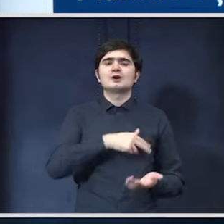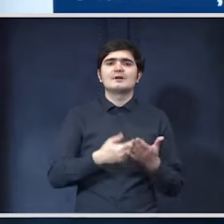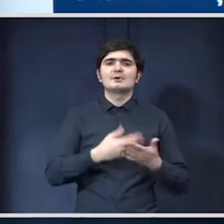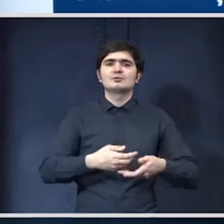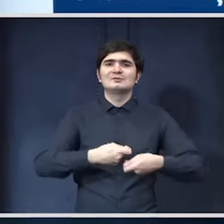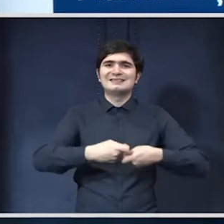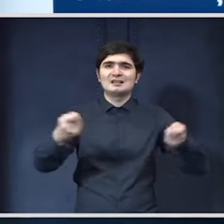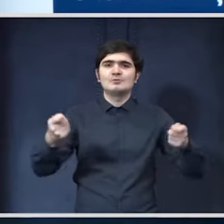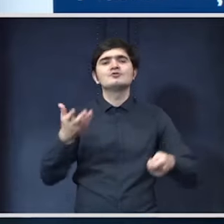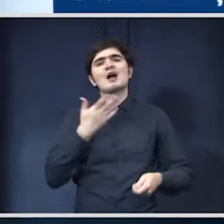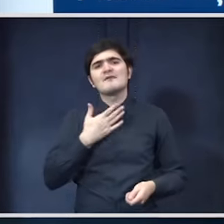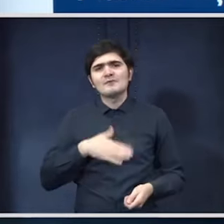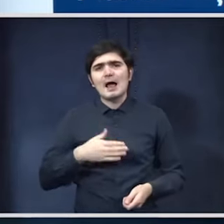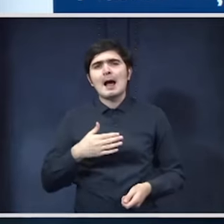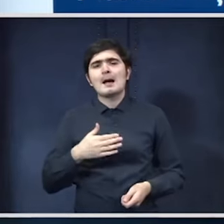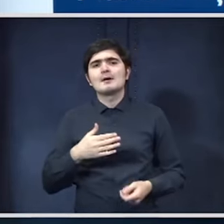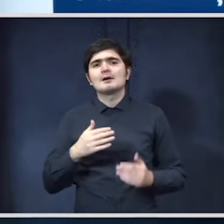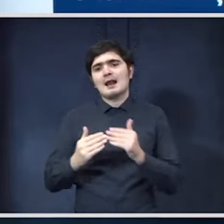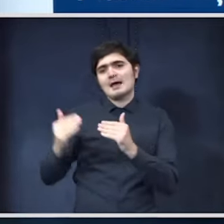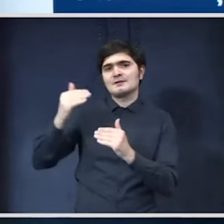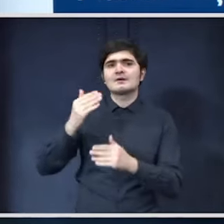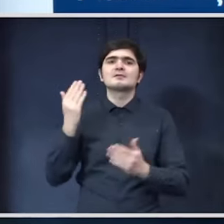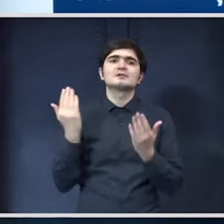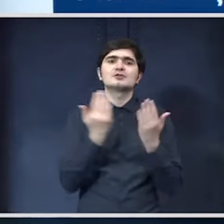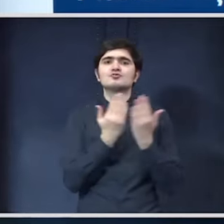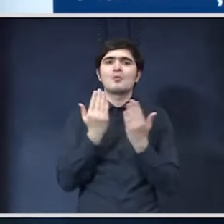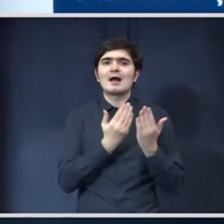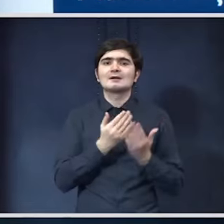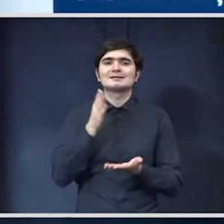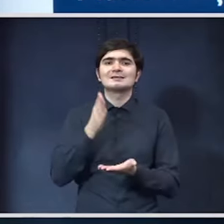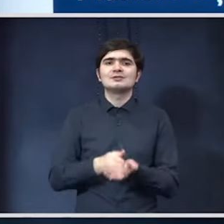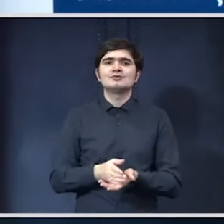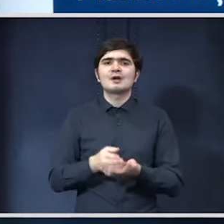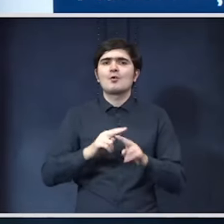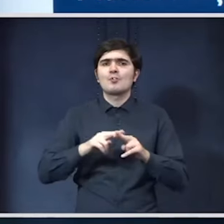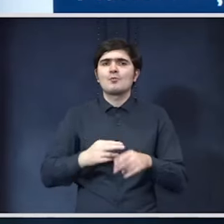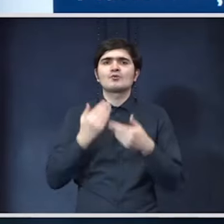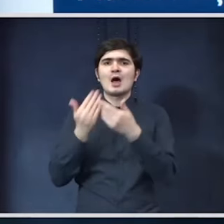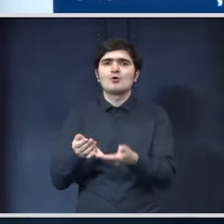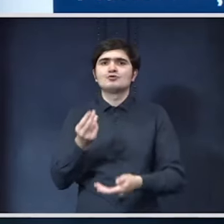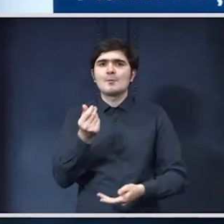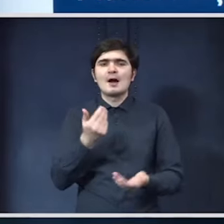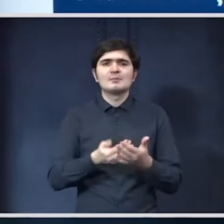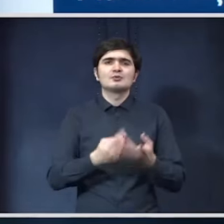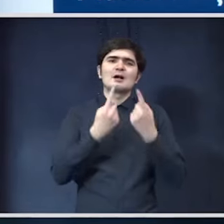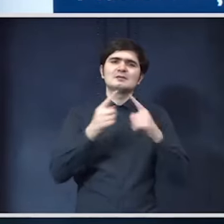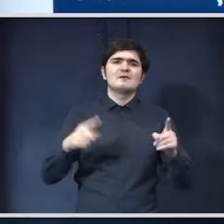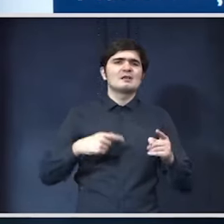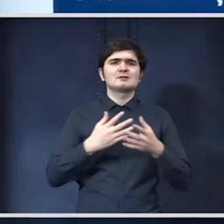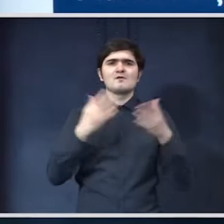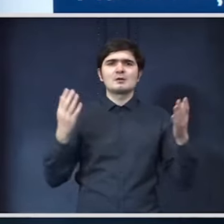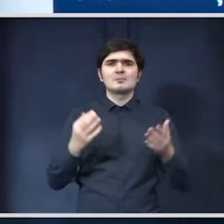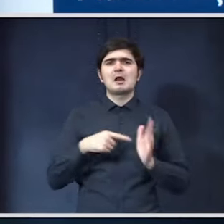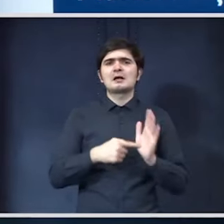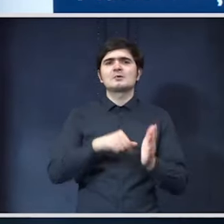nou preferința ar fi că la nivelul școlii să fie decis modul de alocare pentru că diferențele sunt foarte mari o